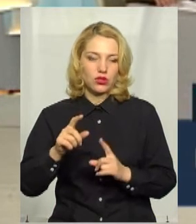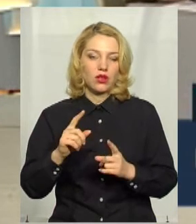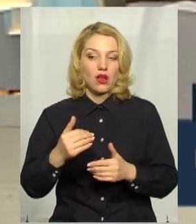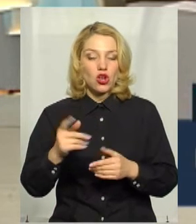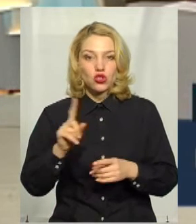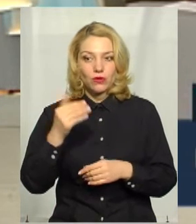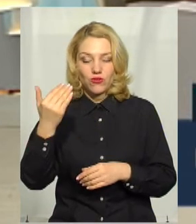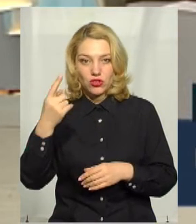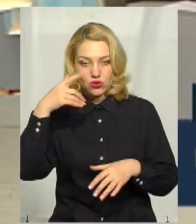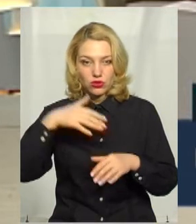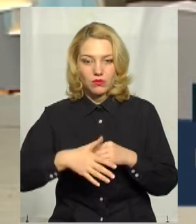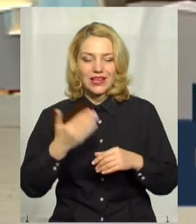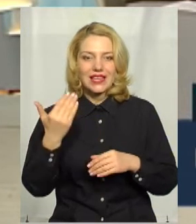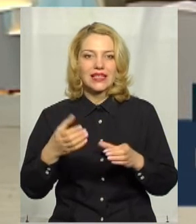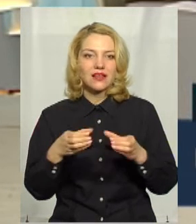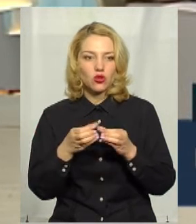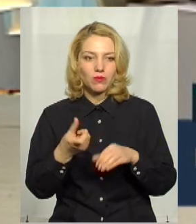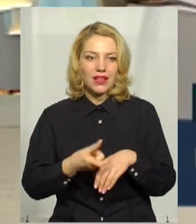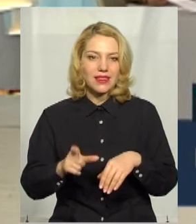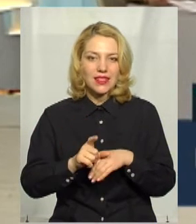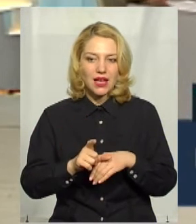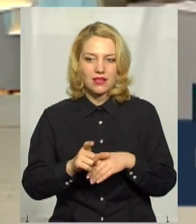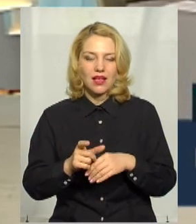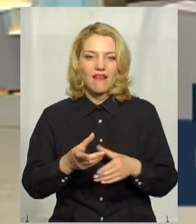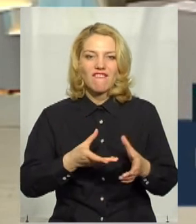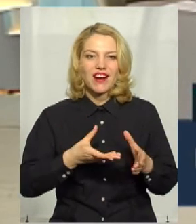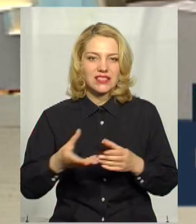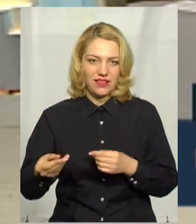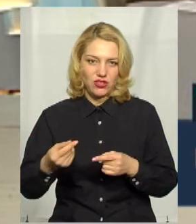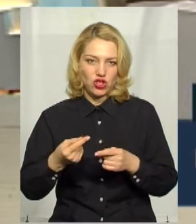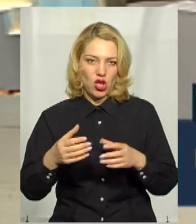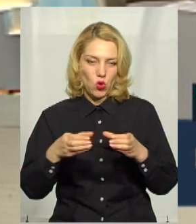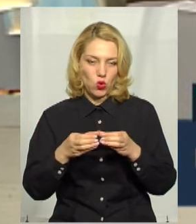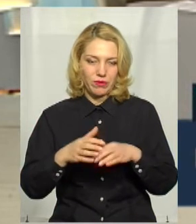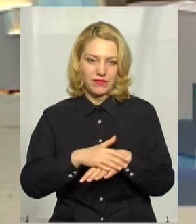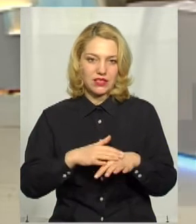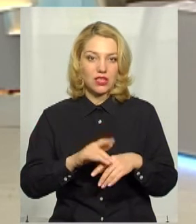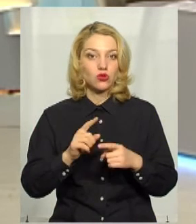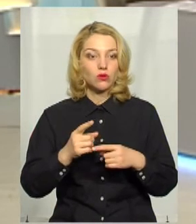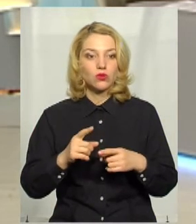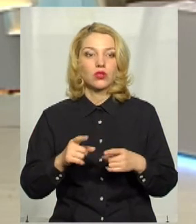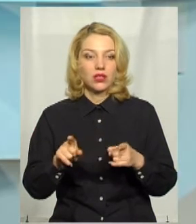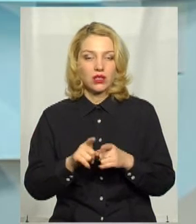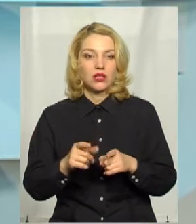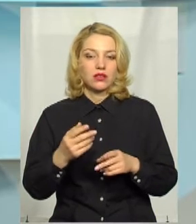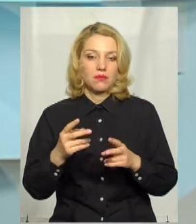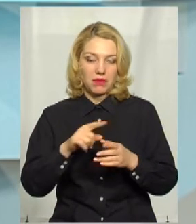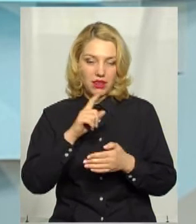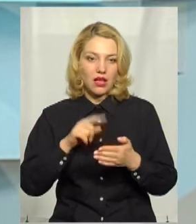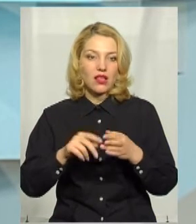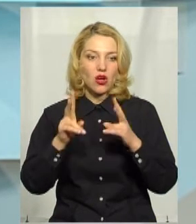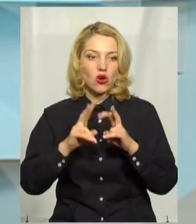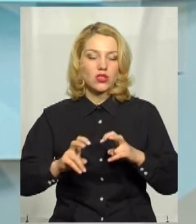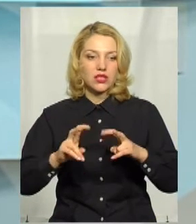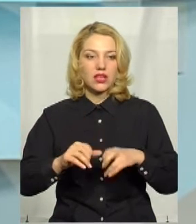їхня група – це найвразливіша група населення. Тому, в принципі, питання також розглядається.